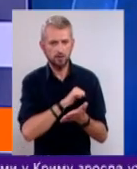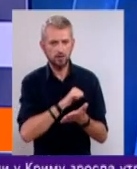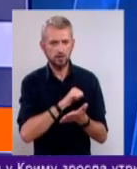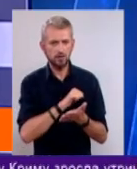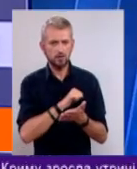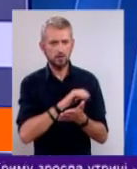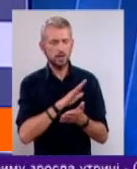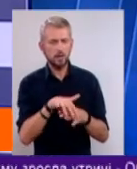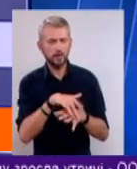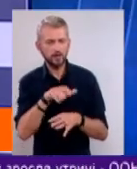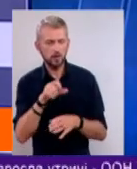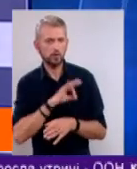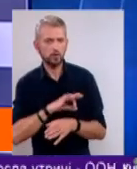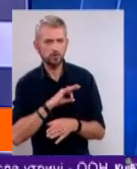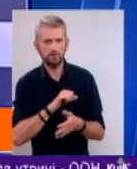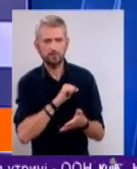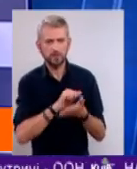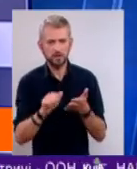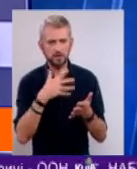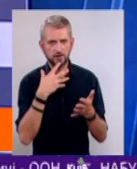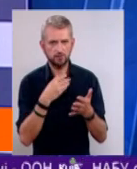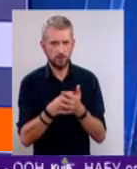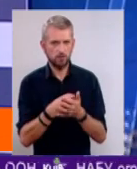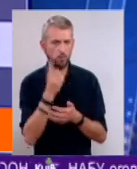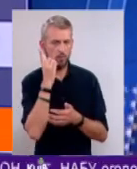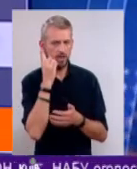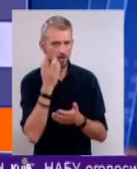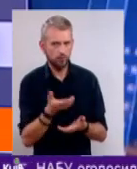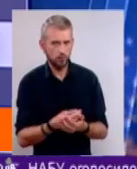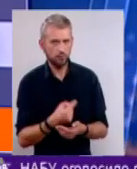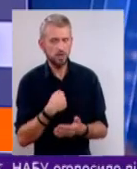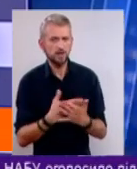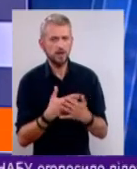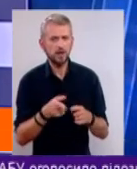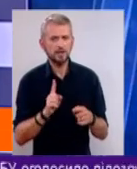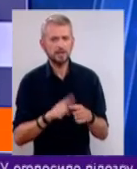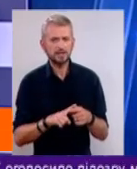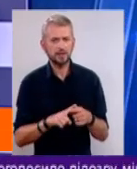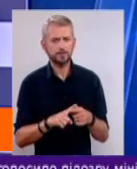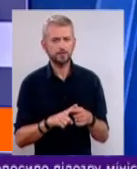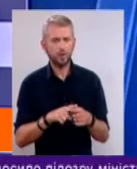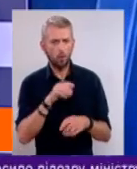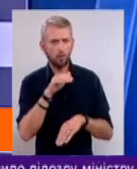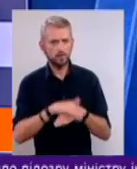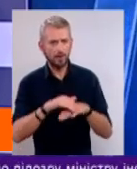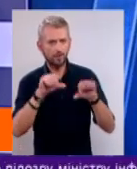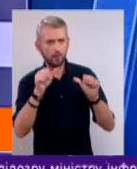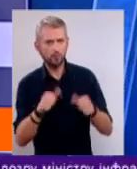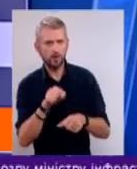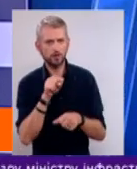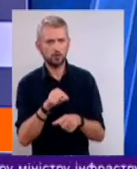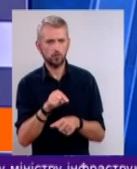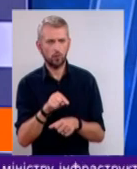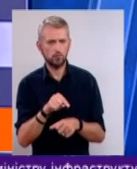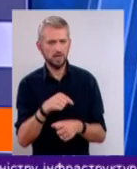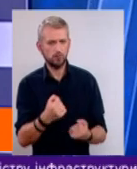вірніше не населення, користувачів, своїх мобільних телефонів. Мені здається, це скоріше якраз ознака формування цього самого